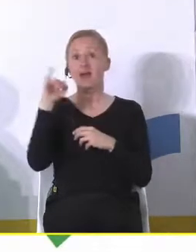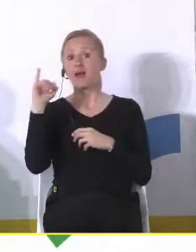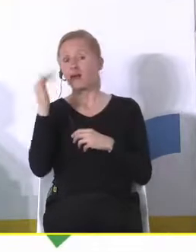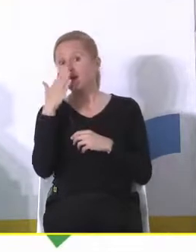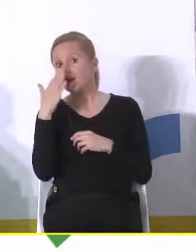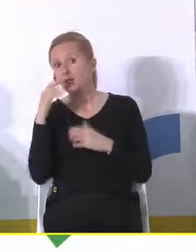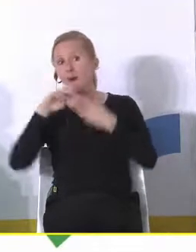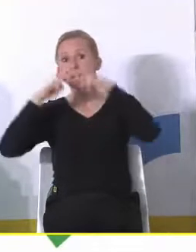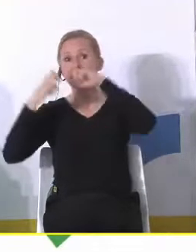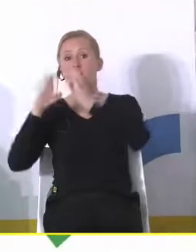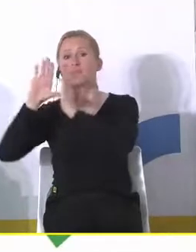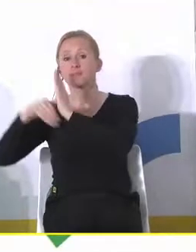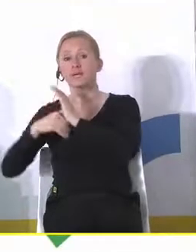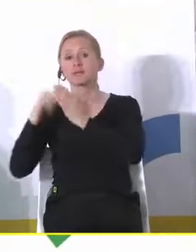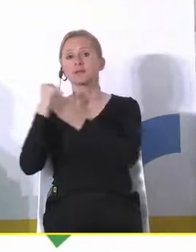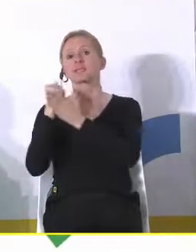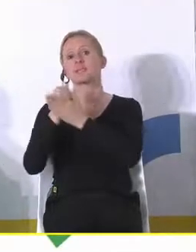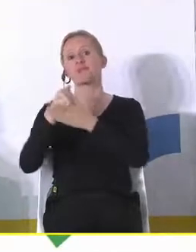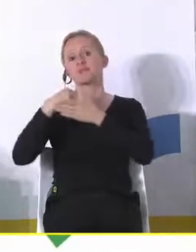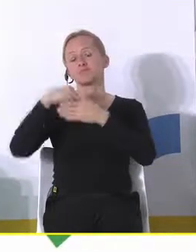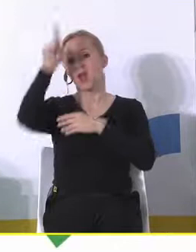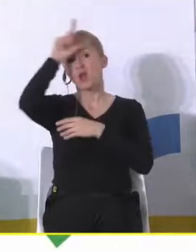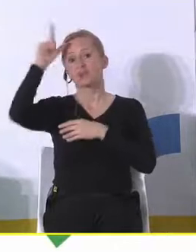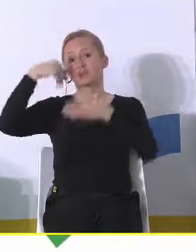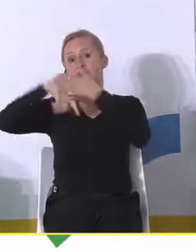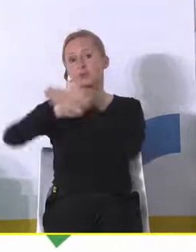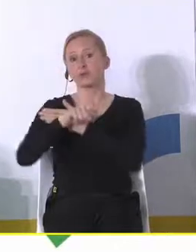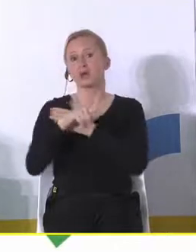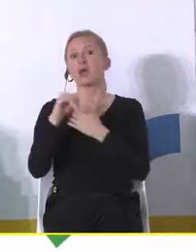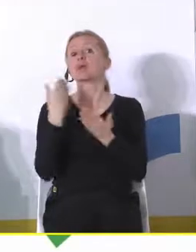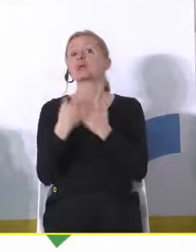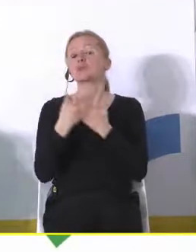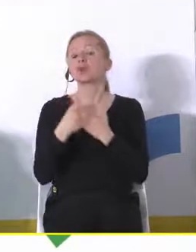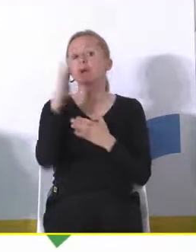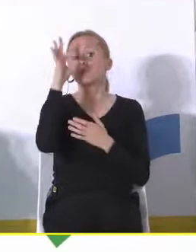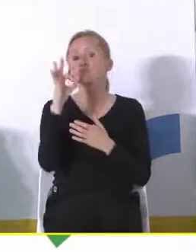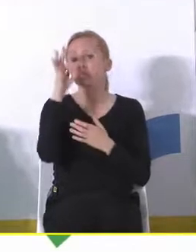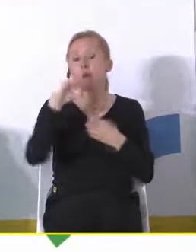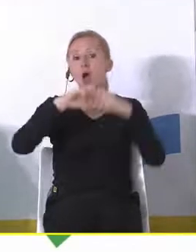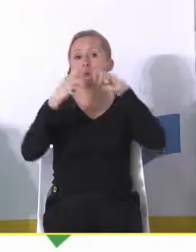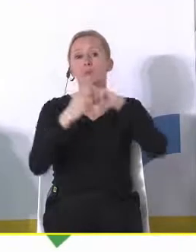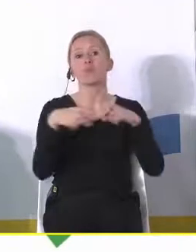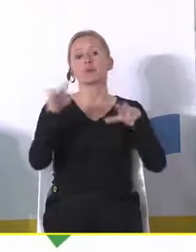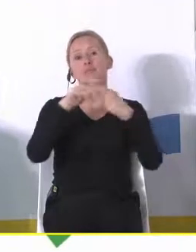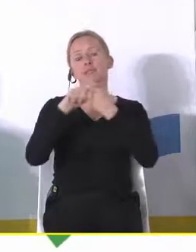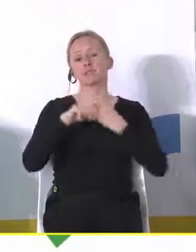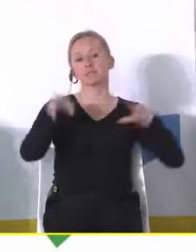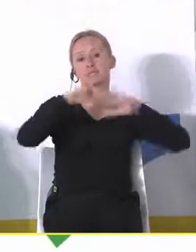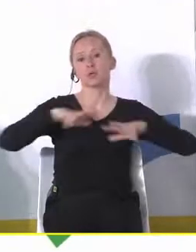problemem dla miast jest kwestia wyludniania się i w jakim stopniu ten problem dotyczy właśnie rodzin.